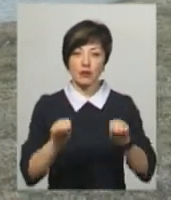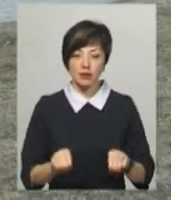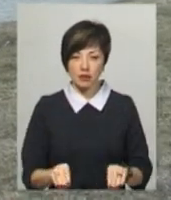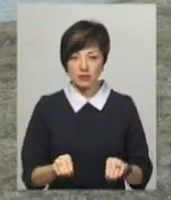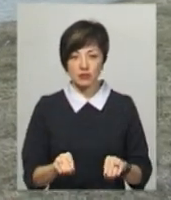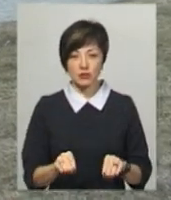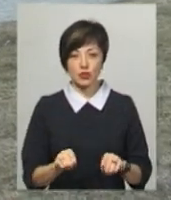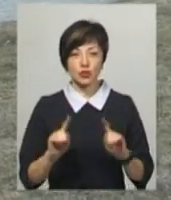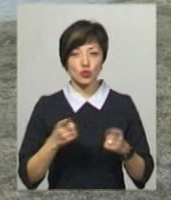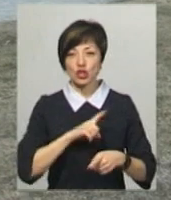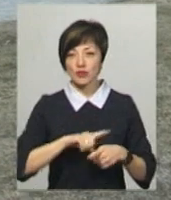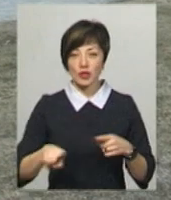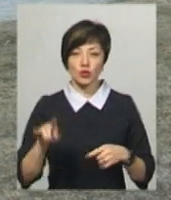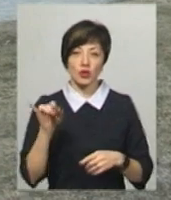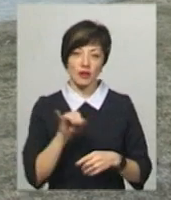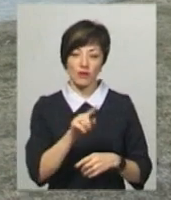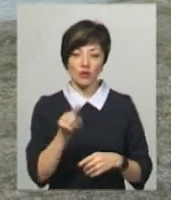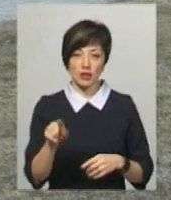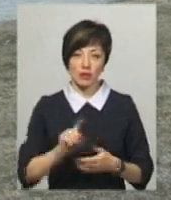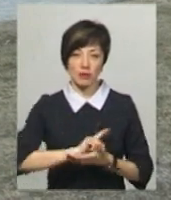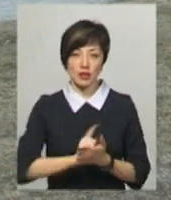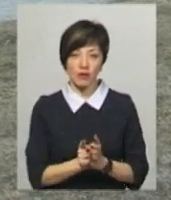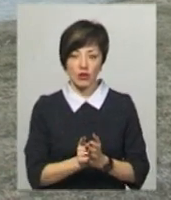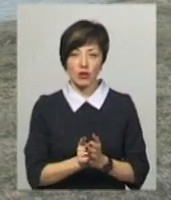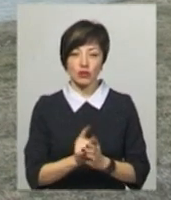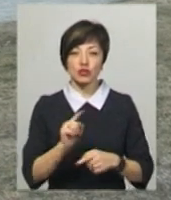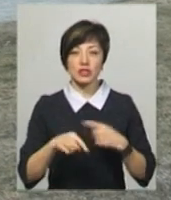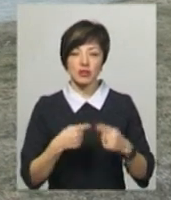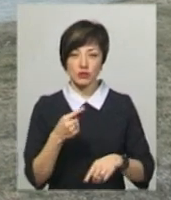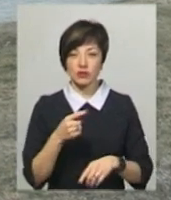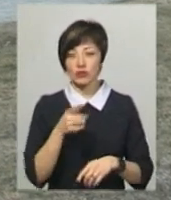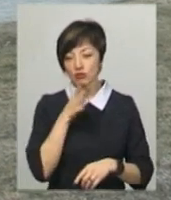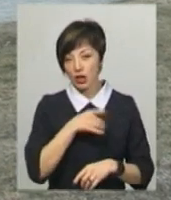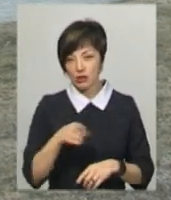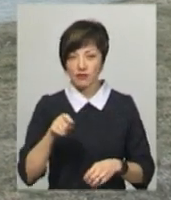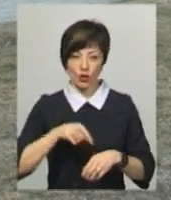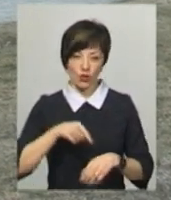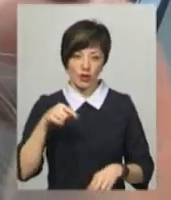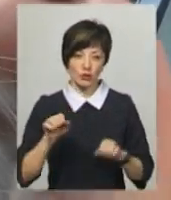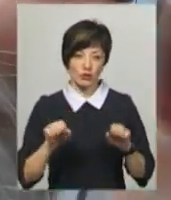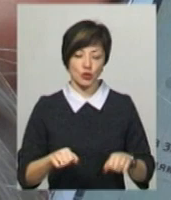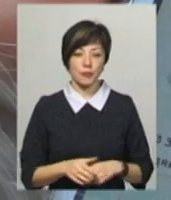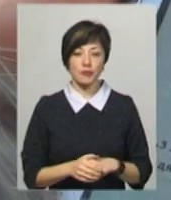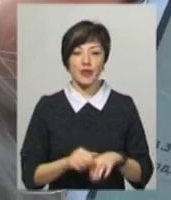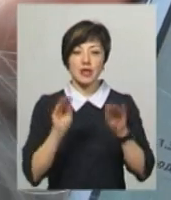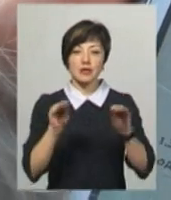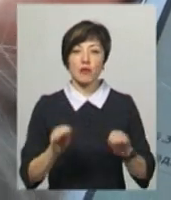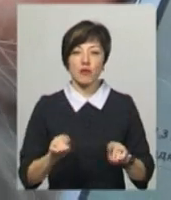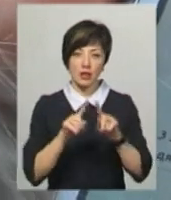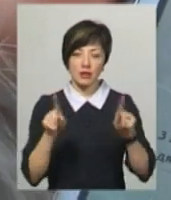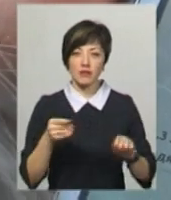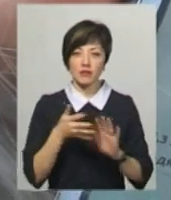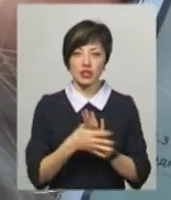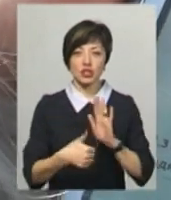заявляють, що дуже швидко і вони миттєво або через деякий час можуть відреагувати. На заповнення анкети Ірина